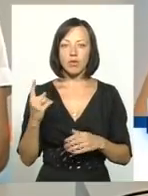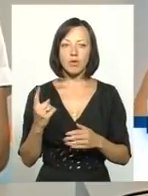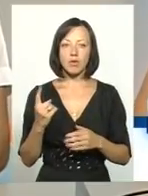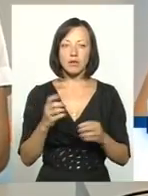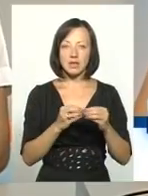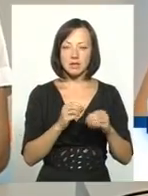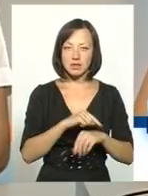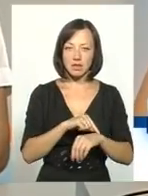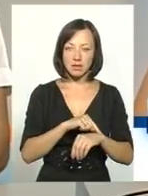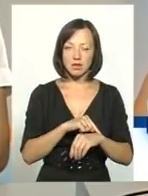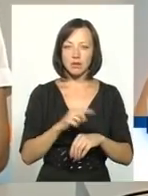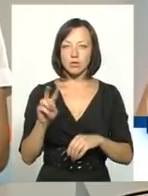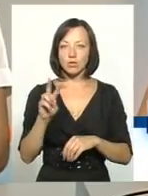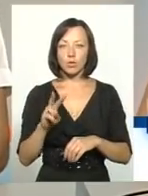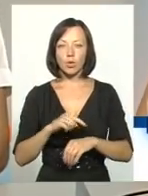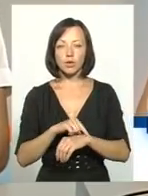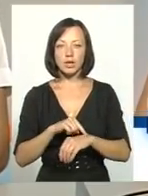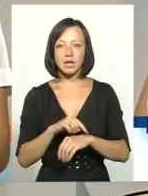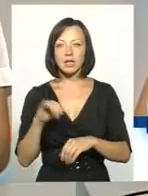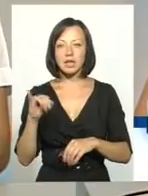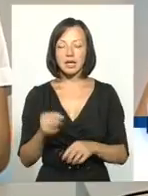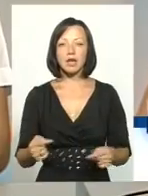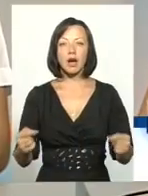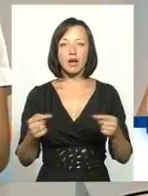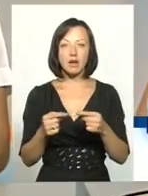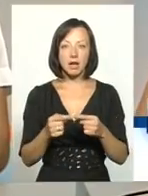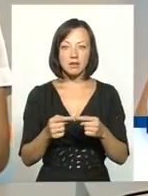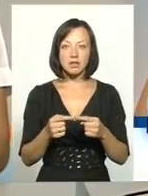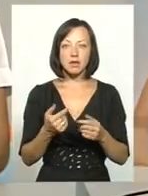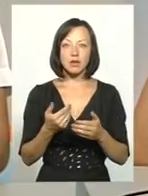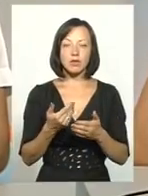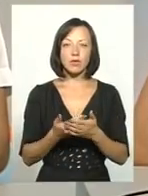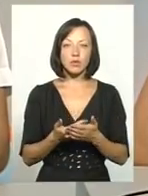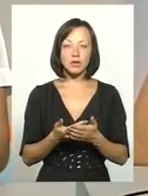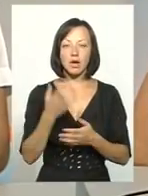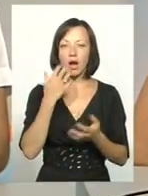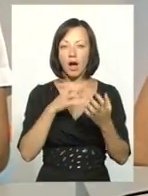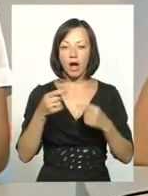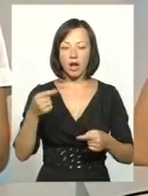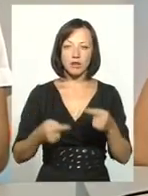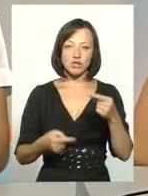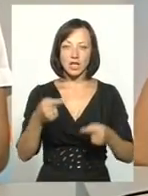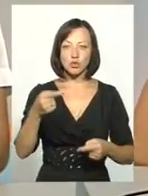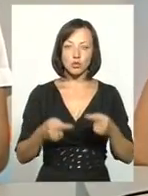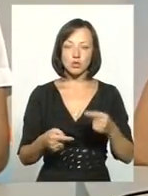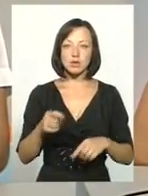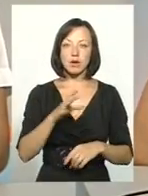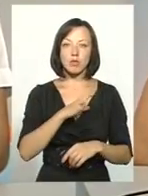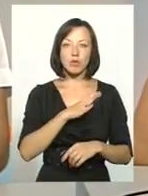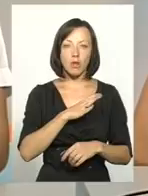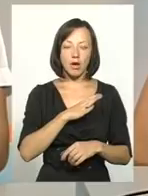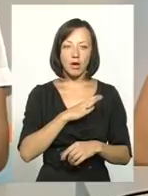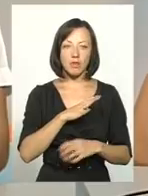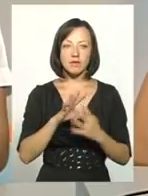10-й, одна о другій годині. І якраз досить гаряче йшла дискусія на сесії